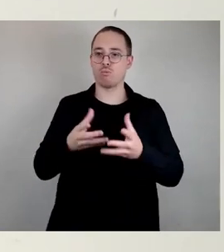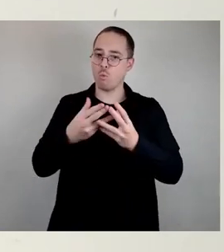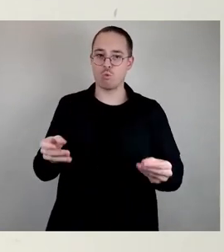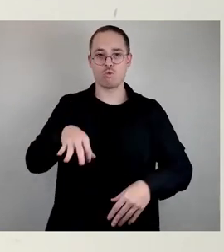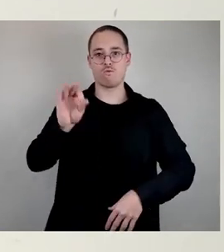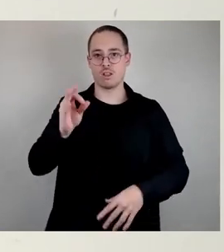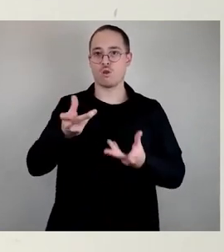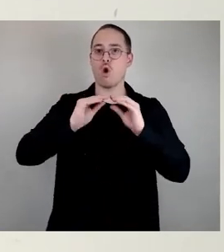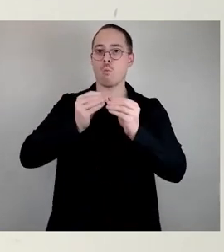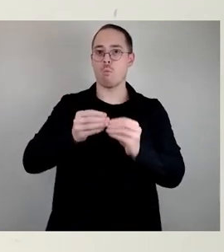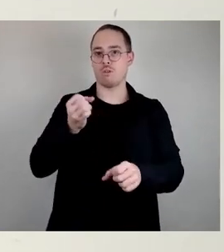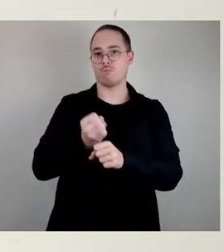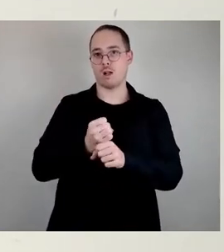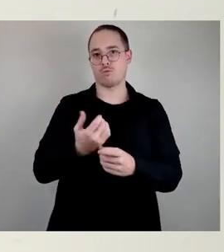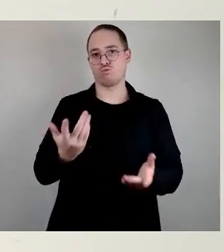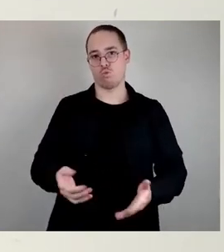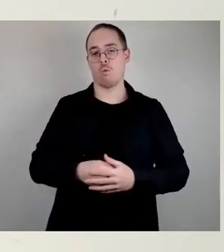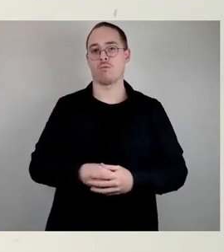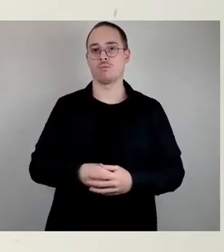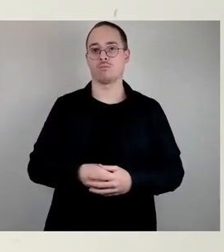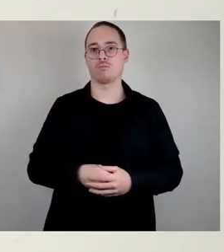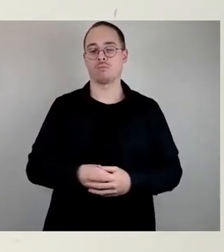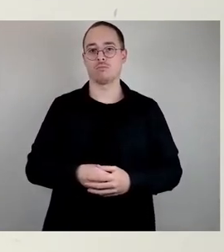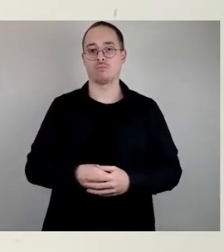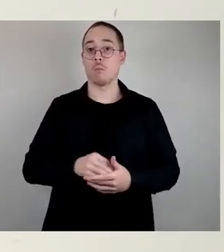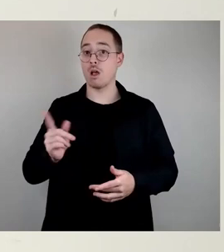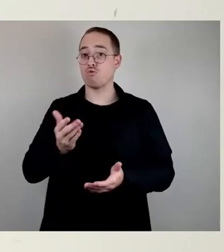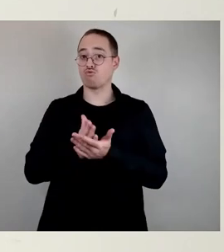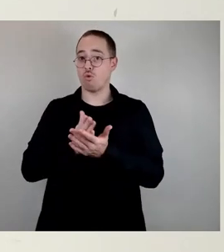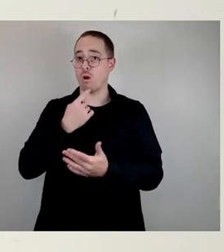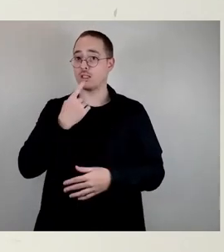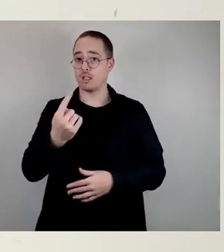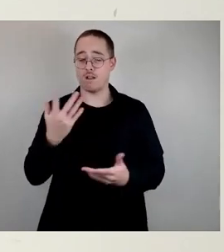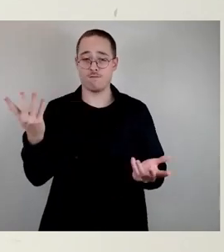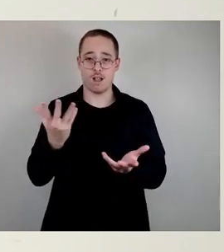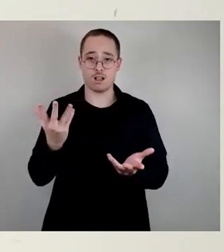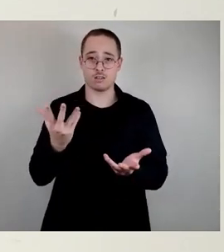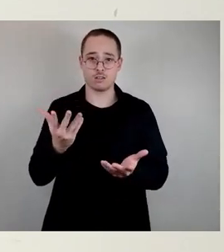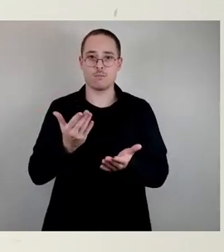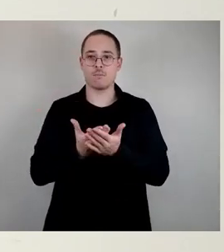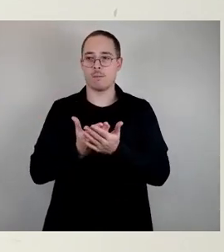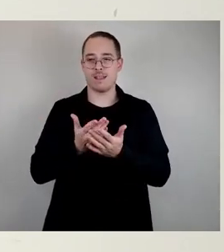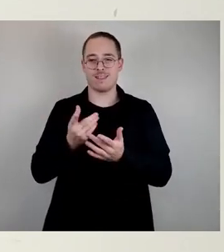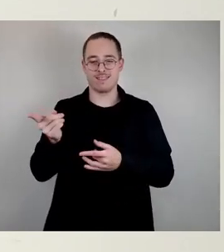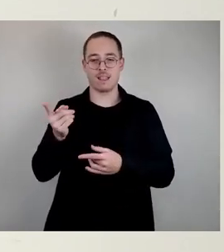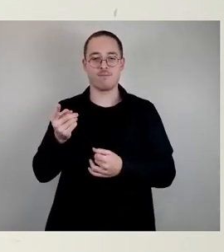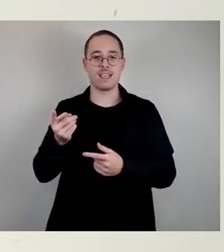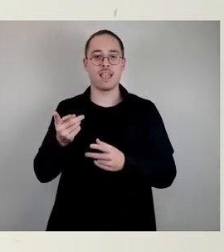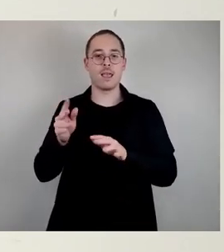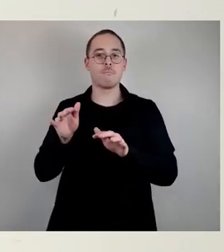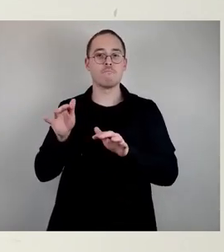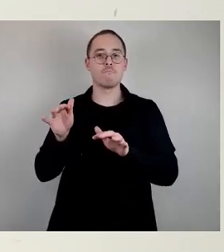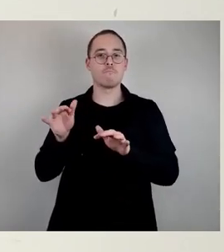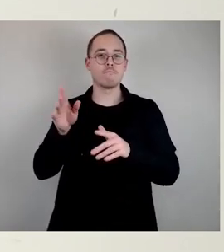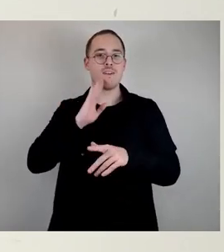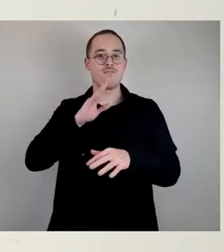Und ich hatte es ja noch einmal gesagt, also auch noch einmal die Einlassung, was die Bevölkerungsprognose, beziehungsweise die